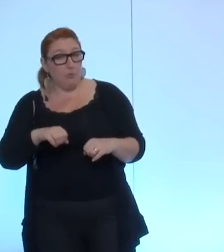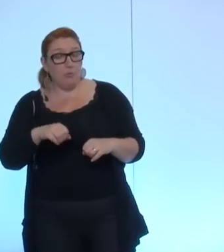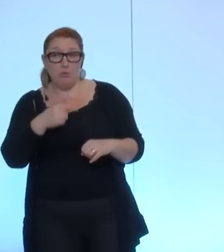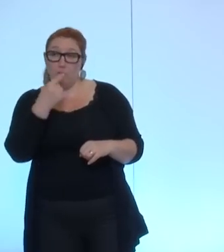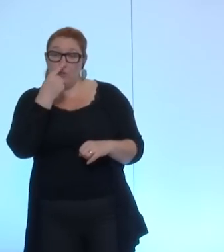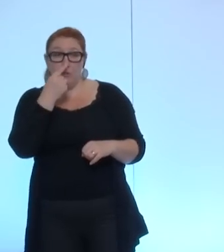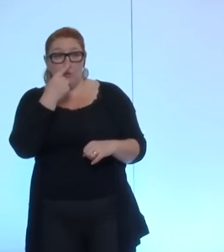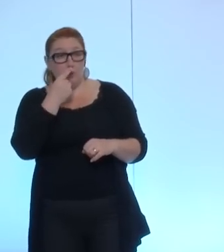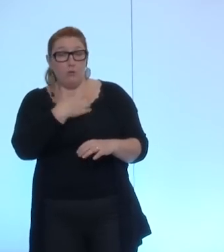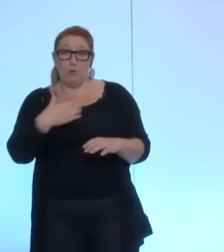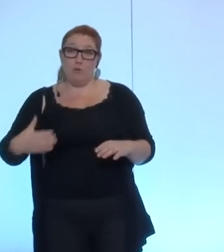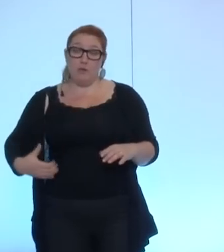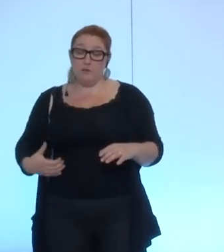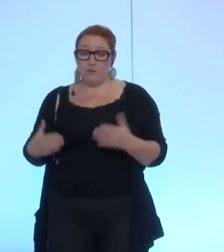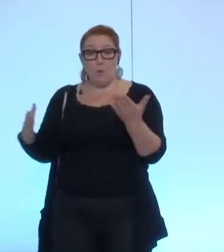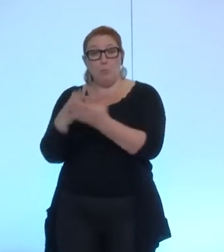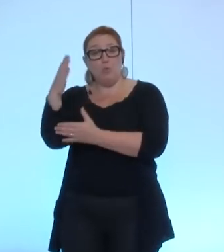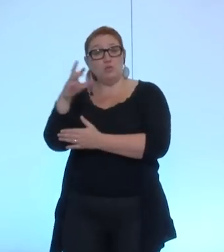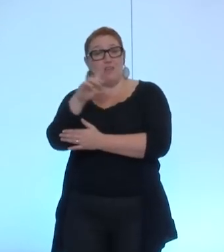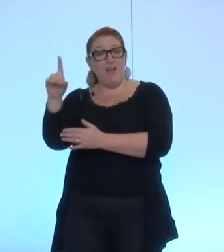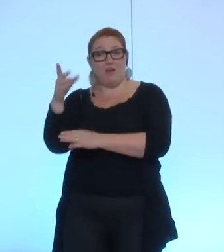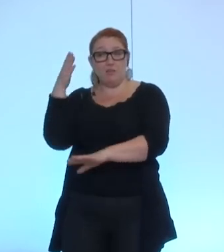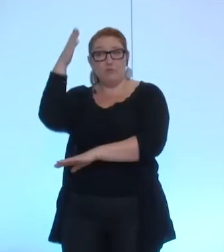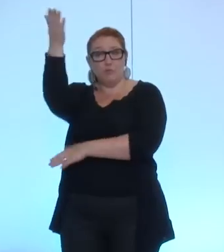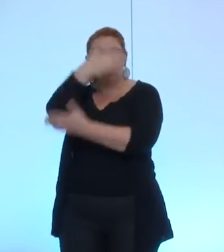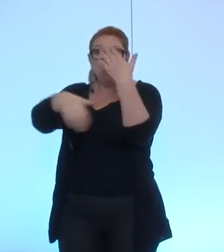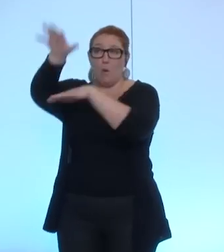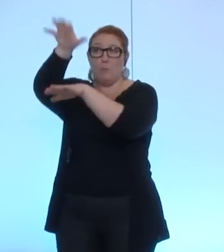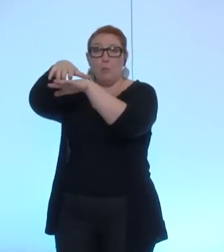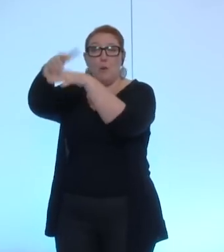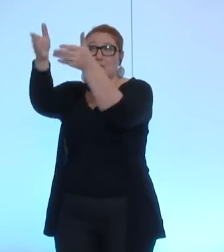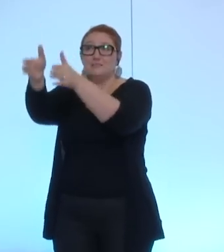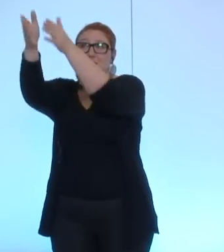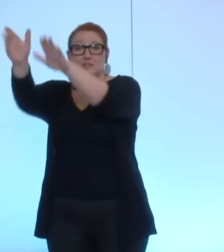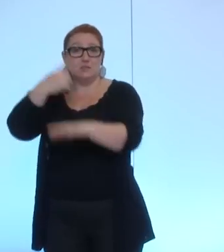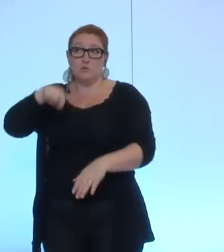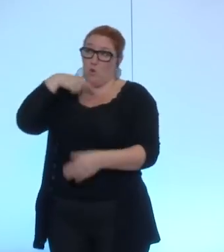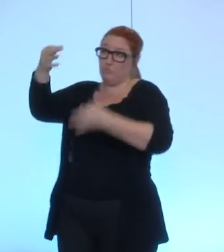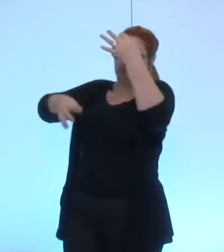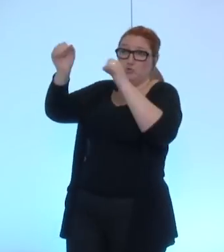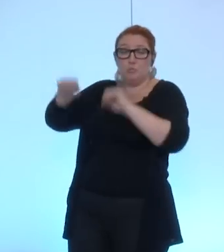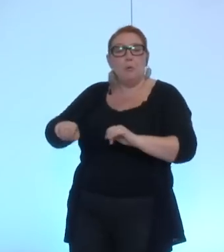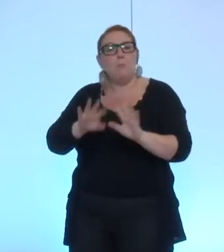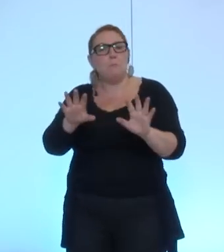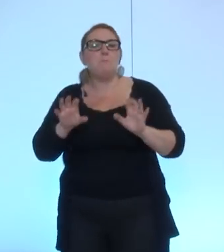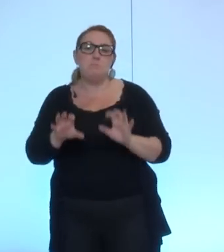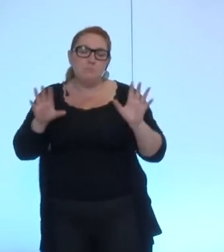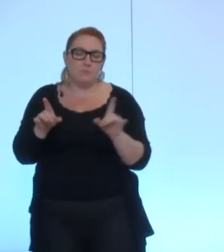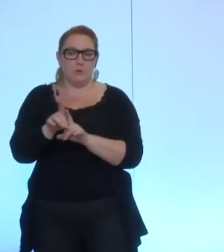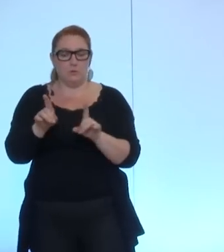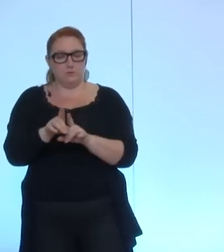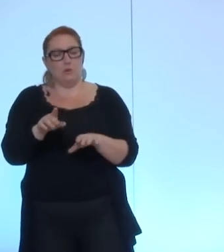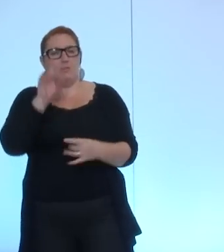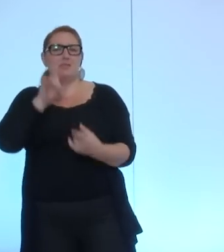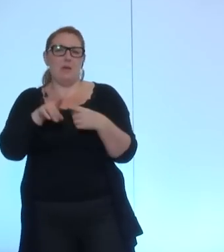des projets de R&D qui seront développés au sein des pôles ? Et puis enfin, sur un sujet un